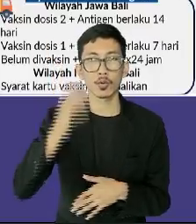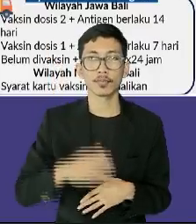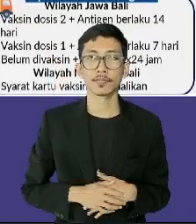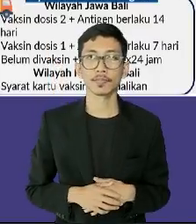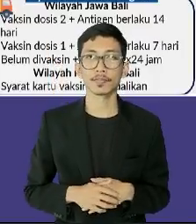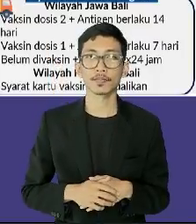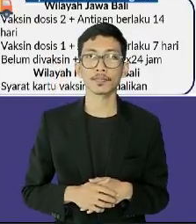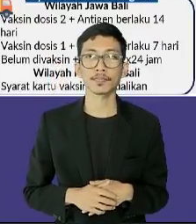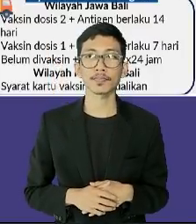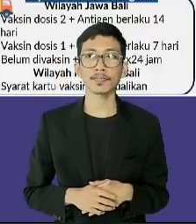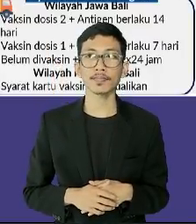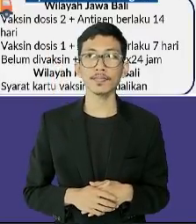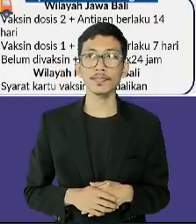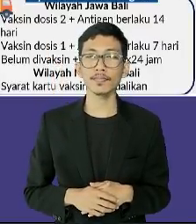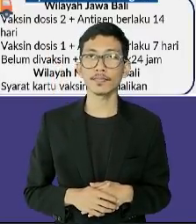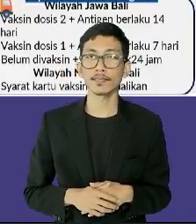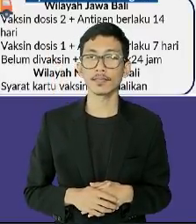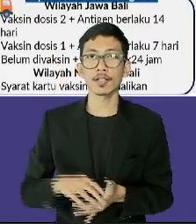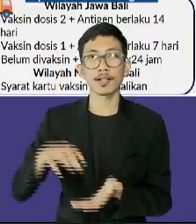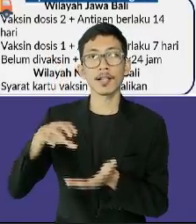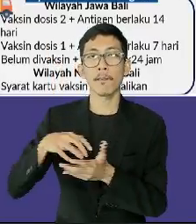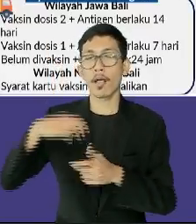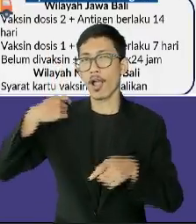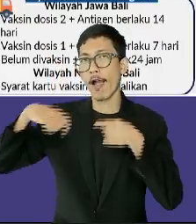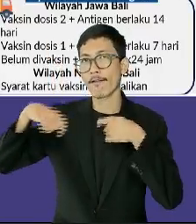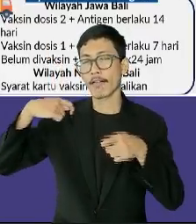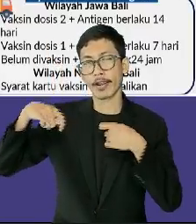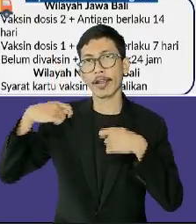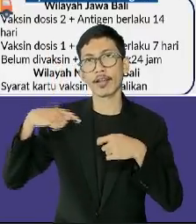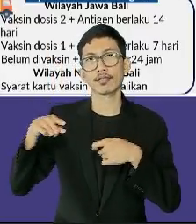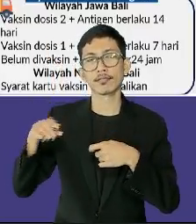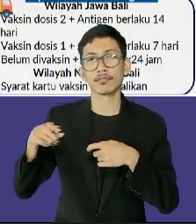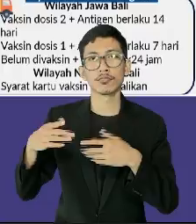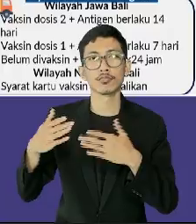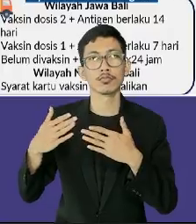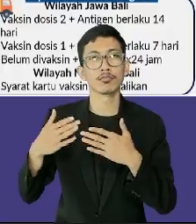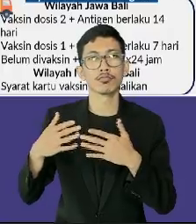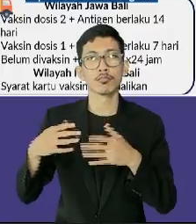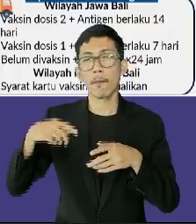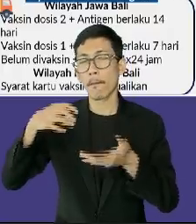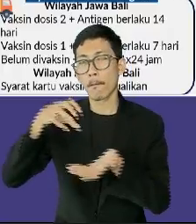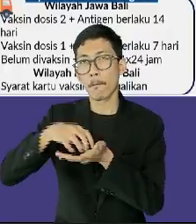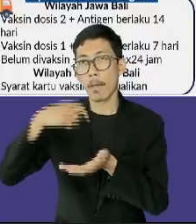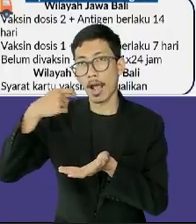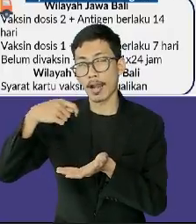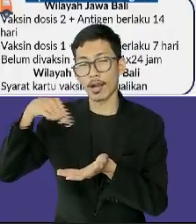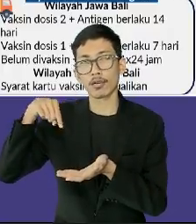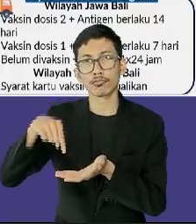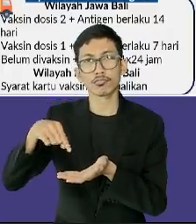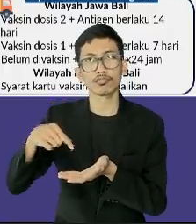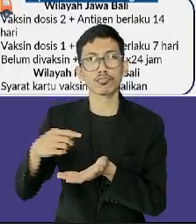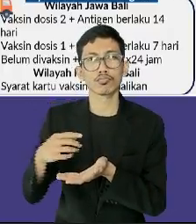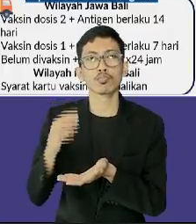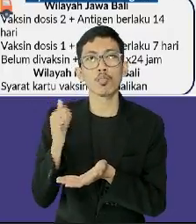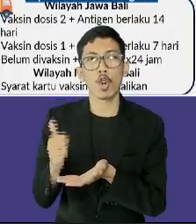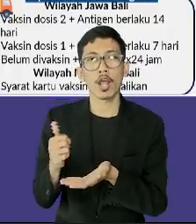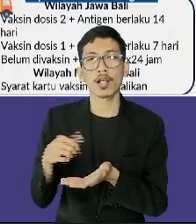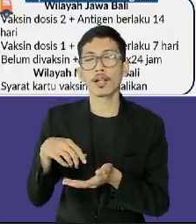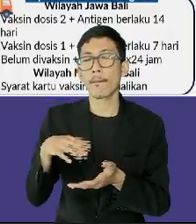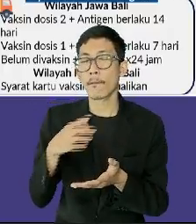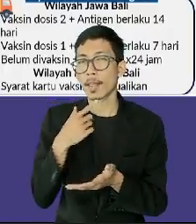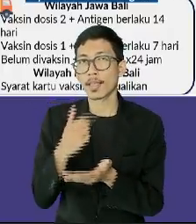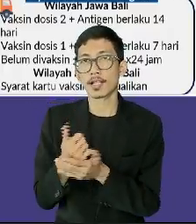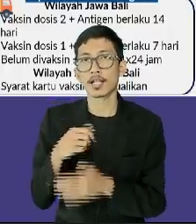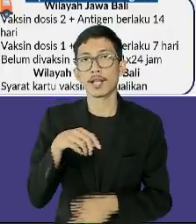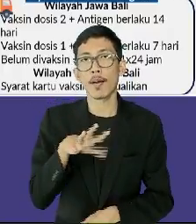keempat, resto atau kafe dapat memberikan layanan dine-in maksimal 50% kapasitas dengan pengaturan